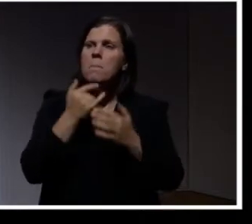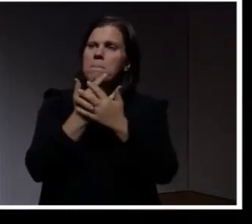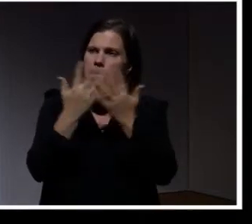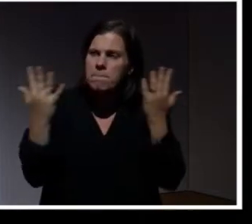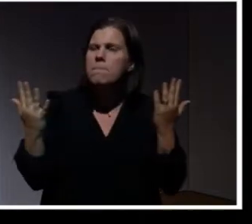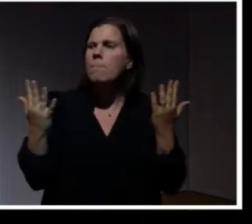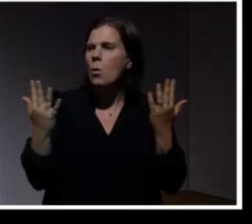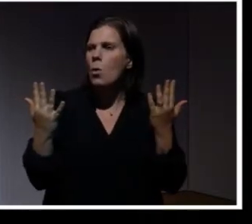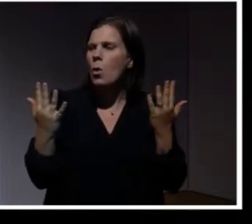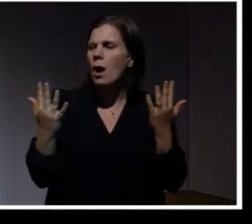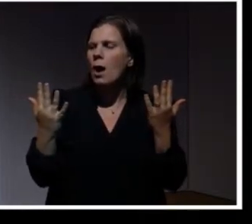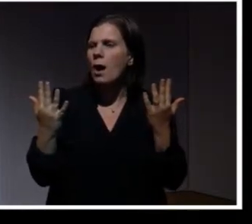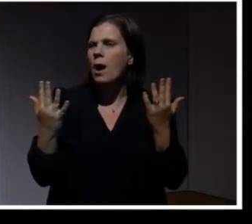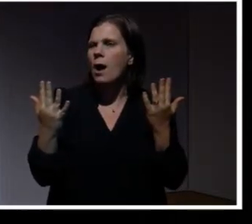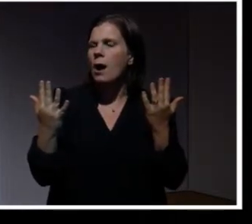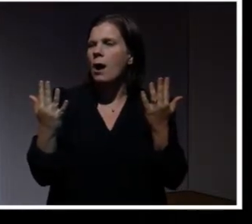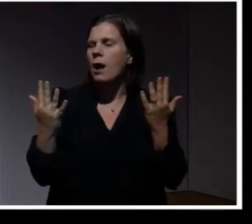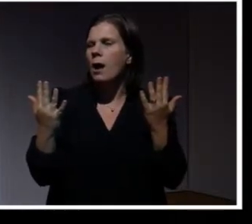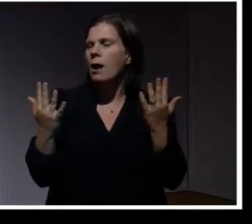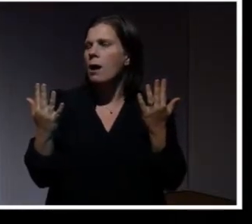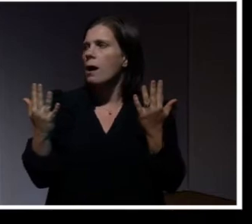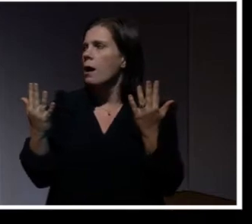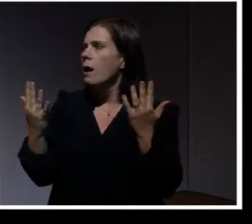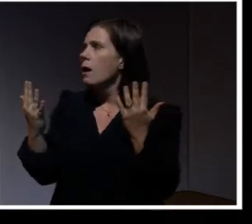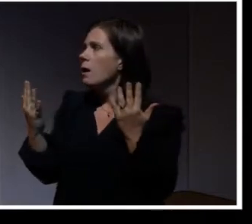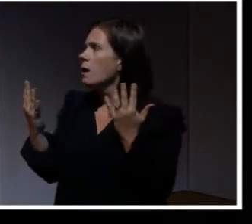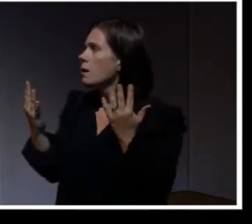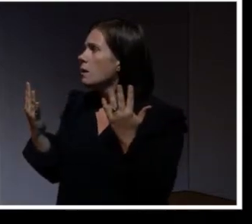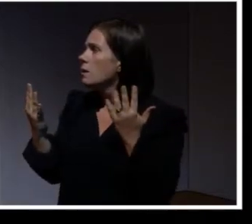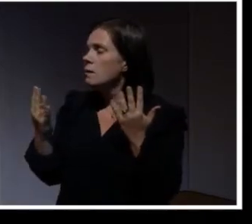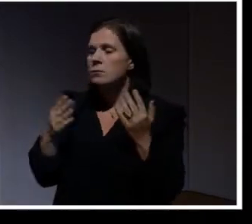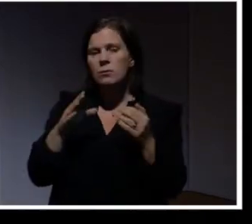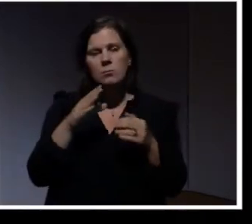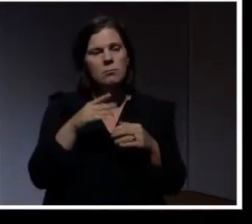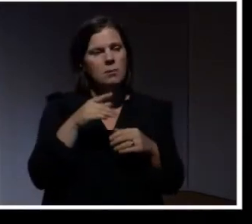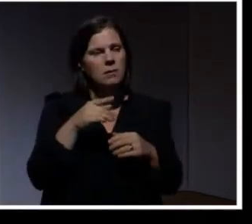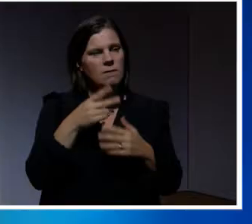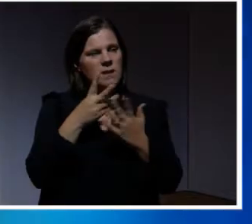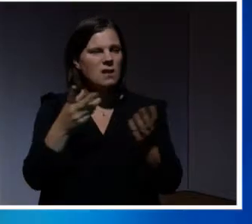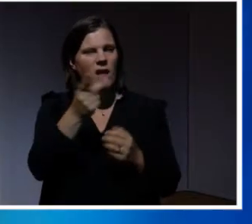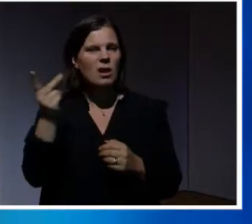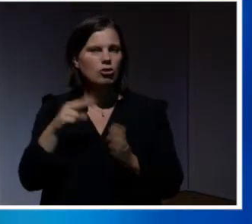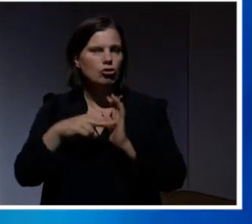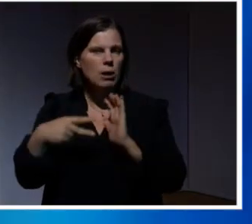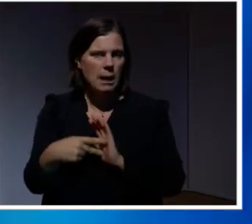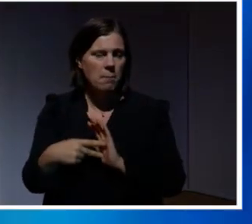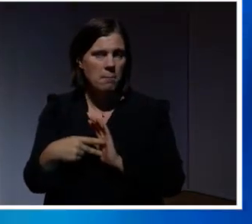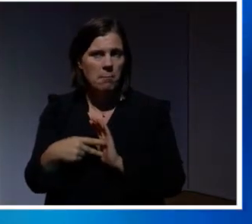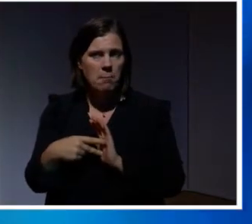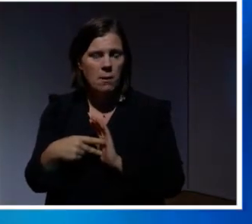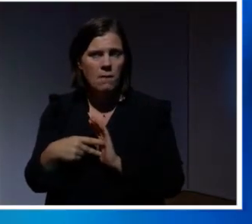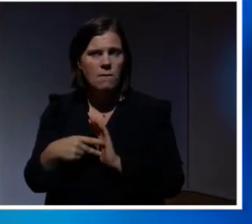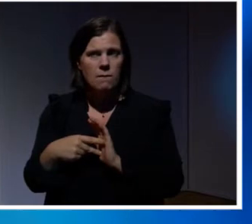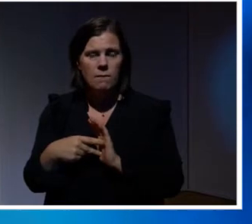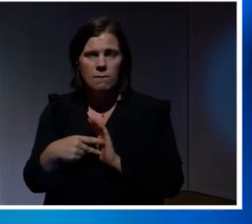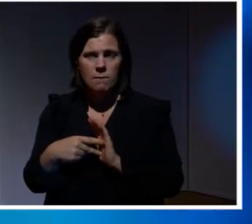driftar andras system. Det är också ett väldigt frästande mål för att